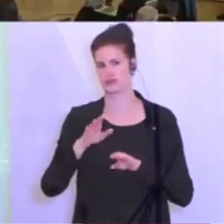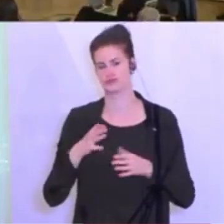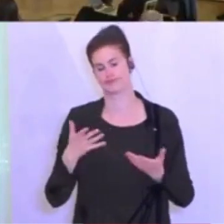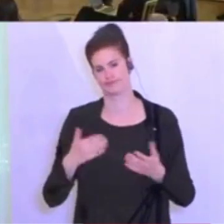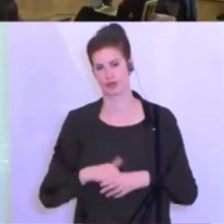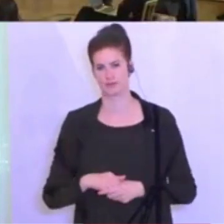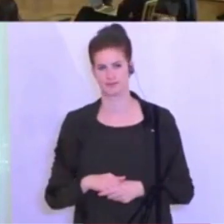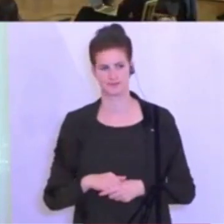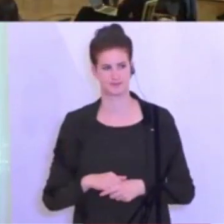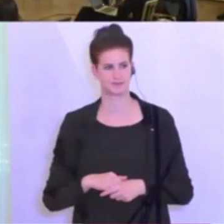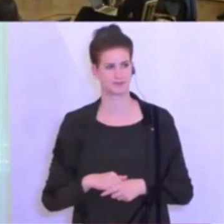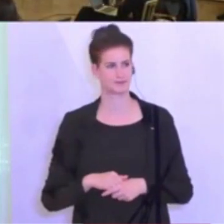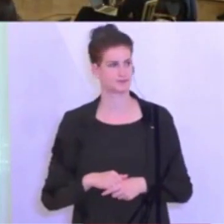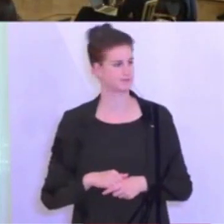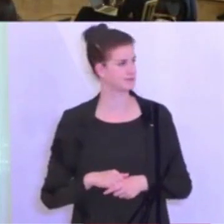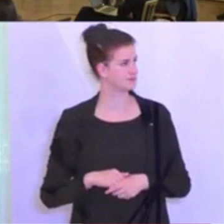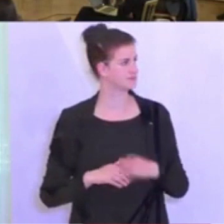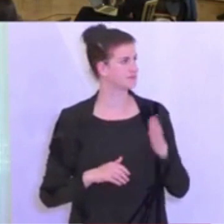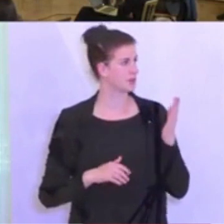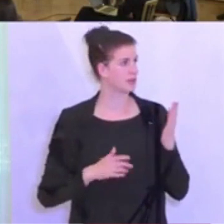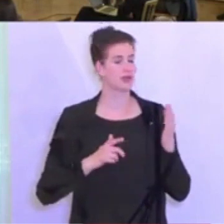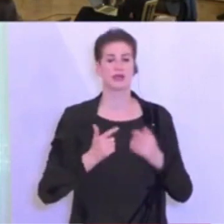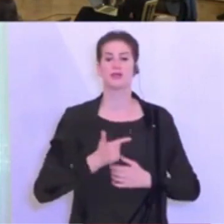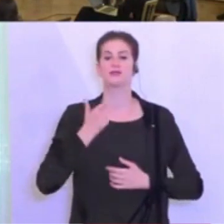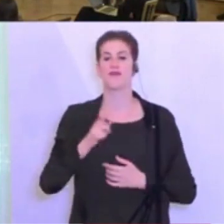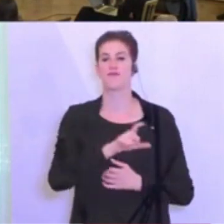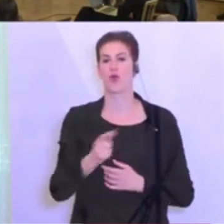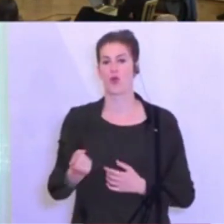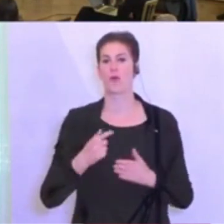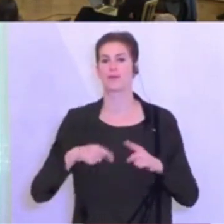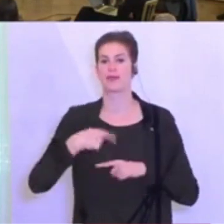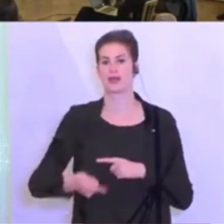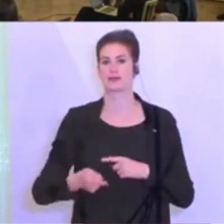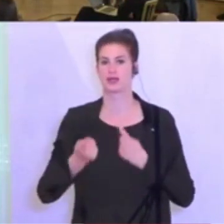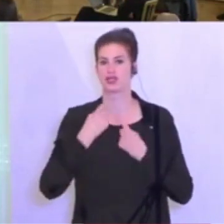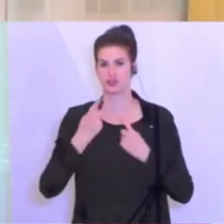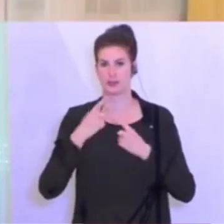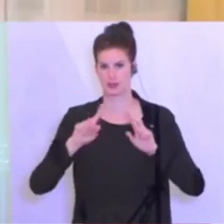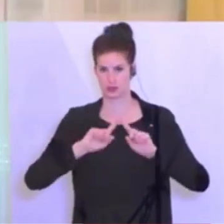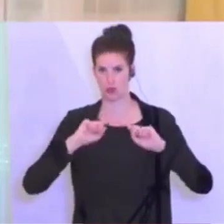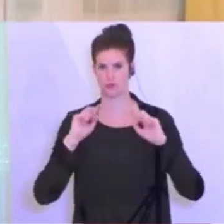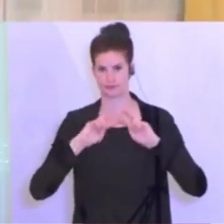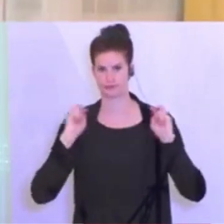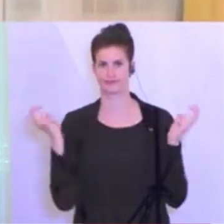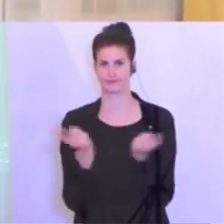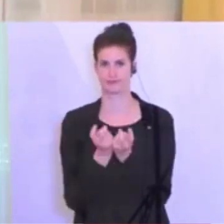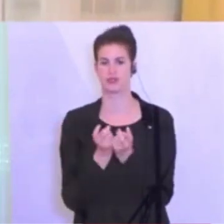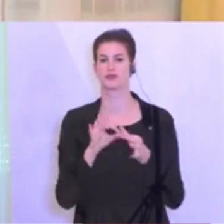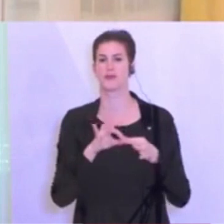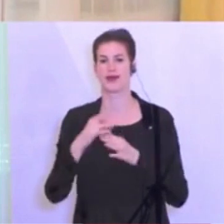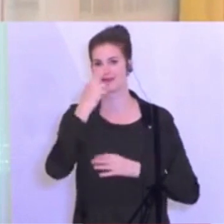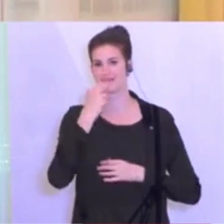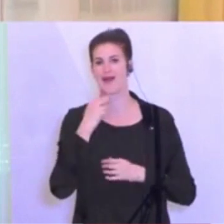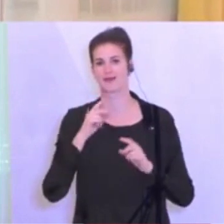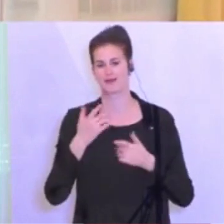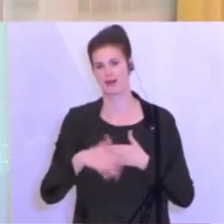Ich werde in zwei Wochen die nächste Gesprächsrunde mit den Vertreterinnen und Vertretern der Nachtgastronomie haben. Und es gibt ein